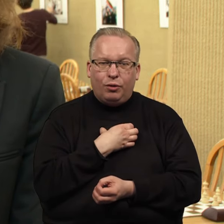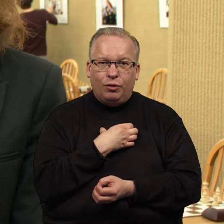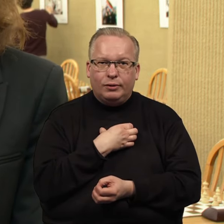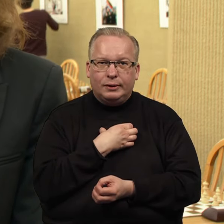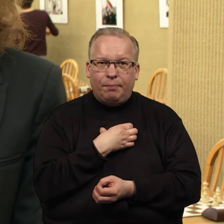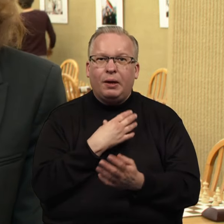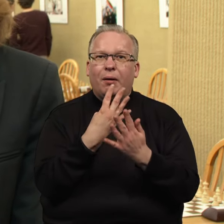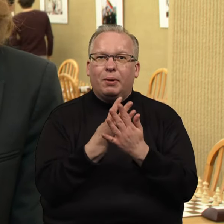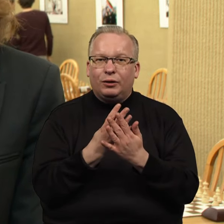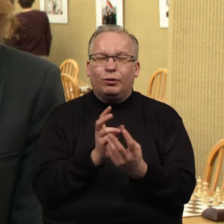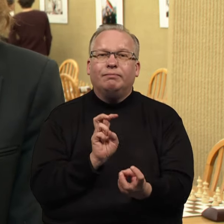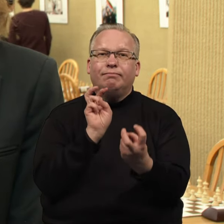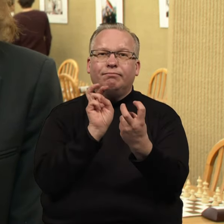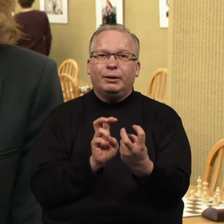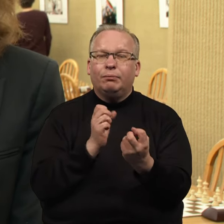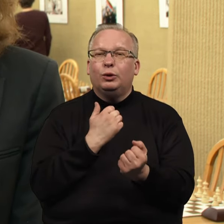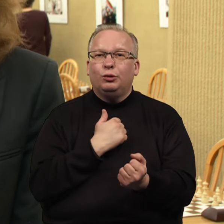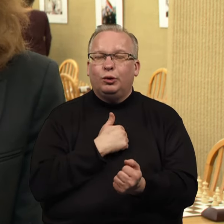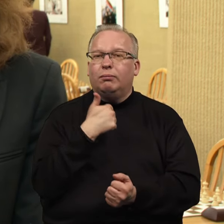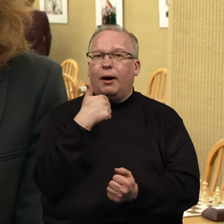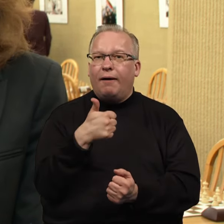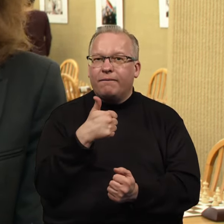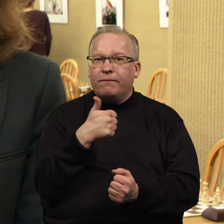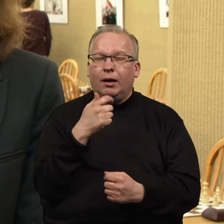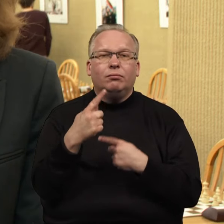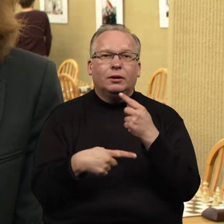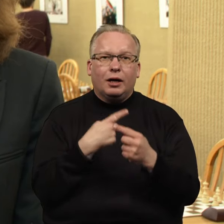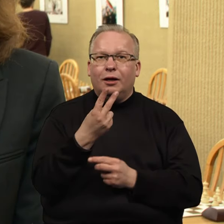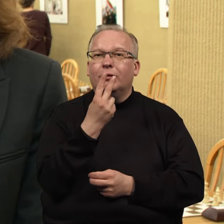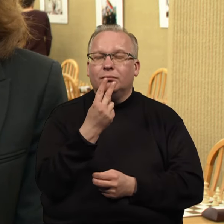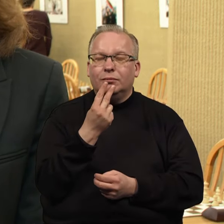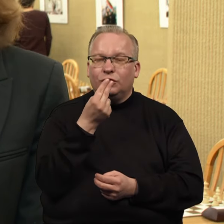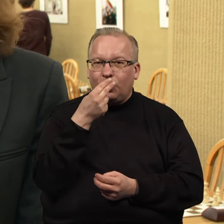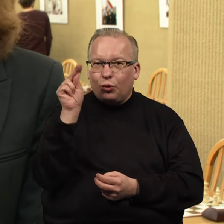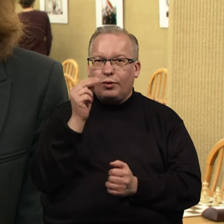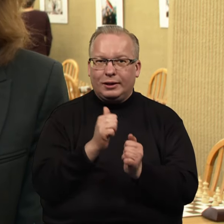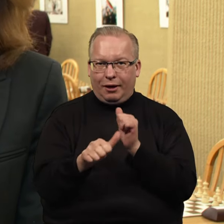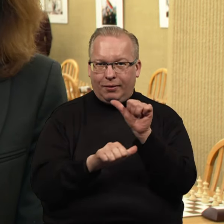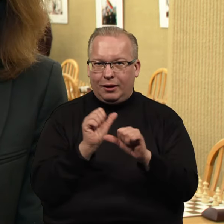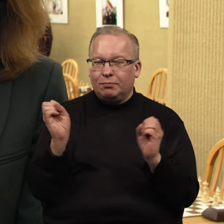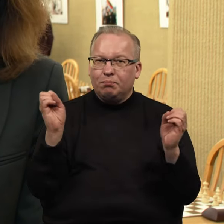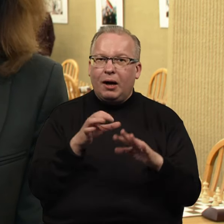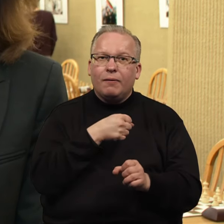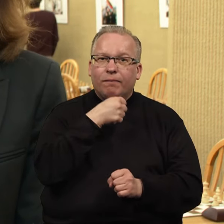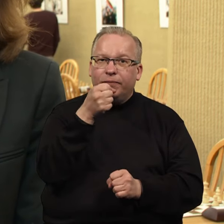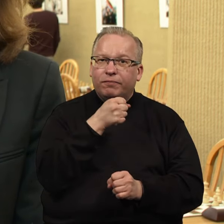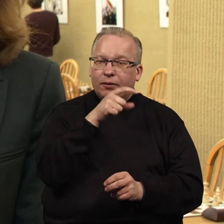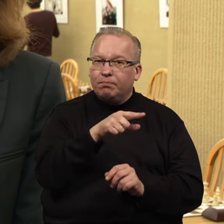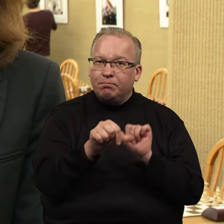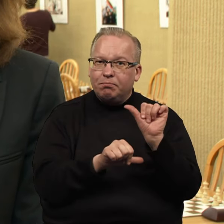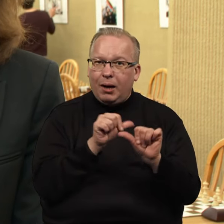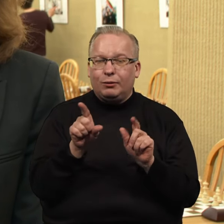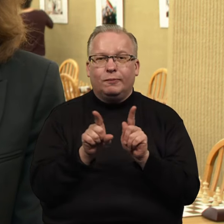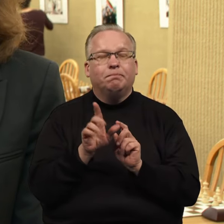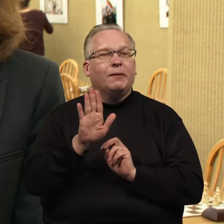turnyrinės lentos. Tai turime tikrai puikią tradiciją ir labai džiaugiuosi, kad kas met čia susirenka ir vyresnio amžiaus žaidėjai, ir